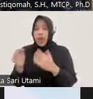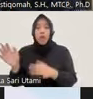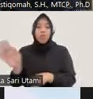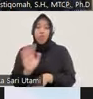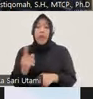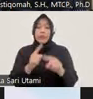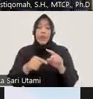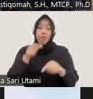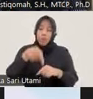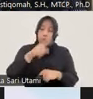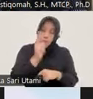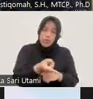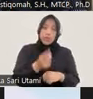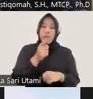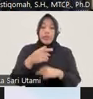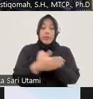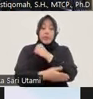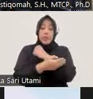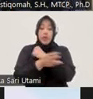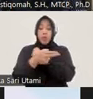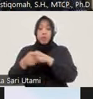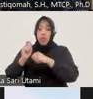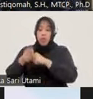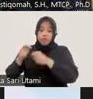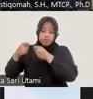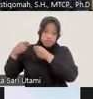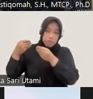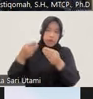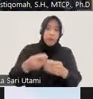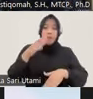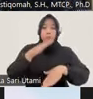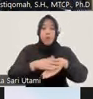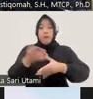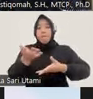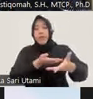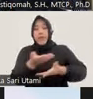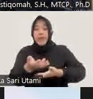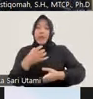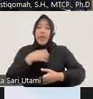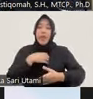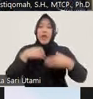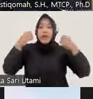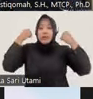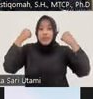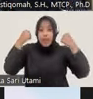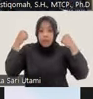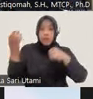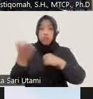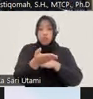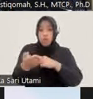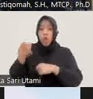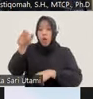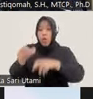negara kita wajib untuk kemudian memberikan pemenuhan pelayanan hak atas kesehatan bagi mereka yang menyalahgunakan